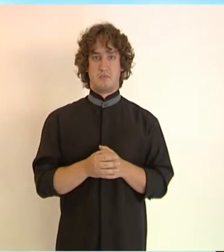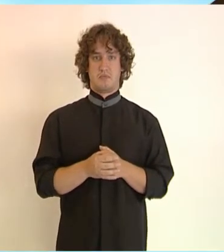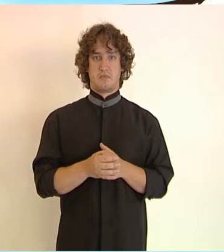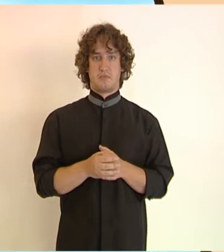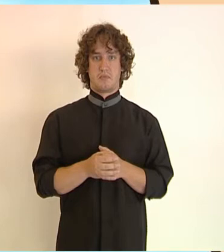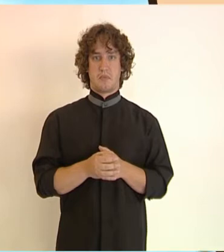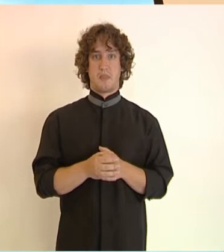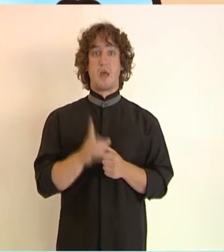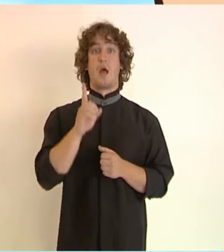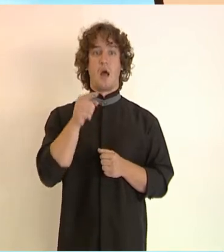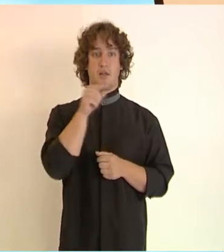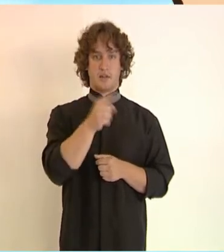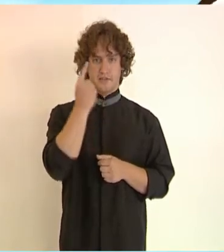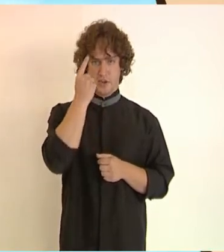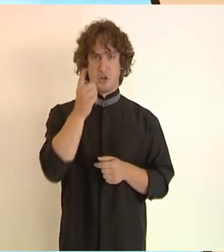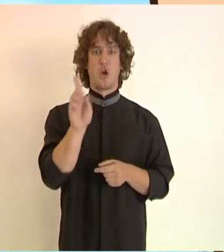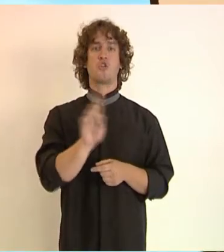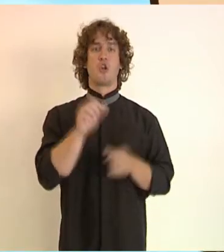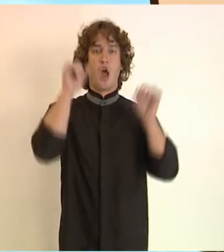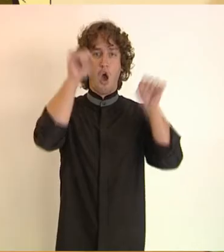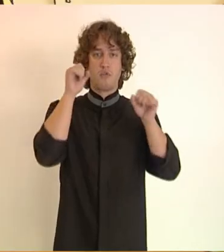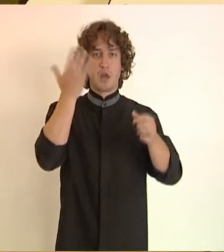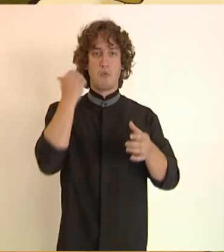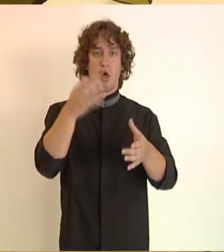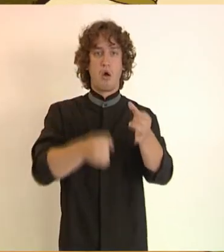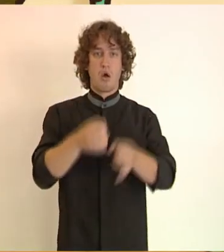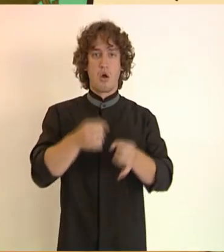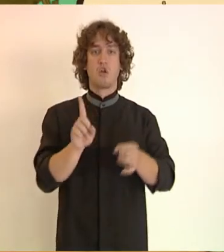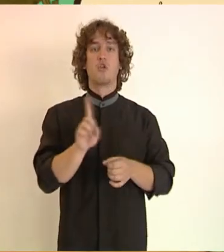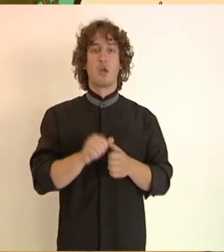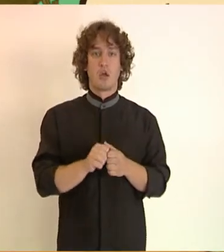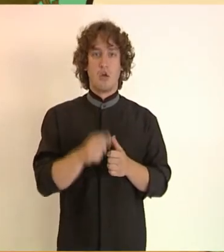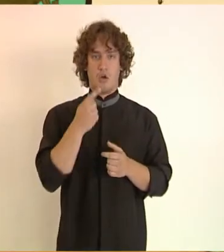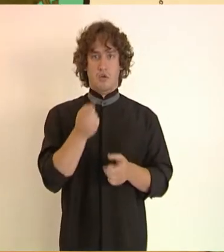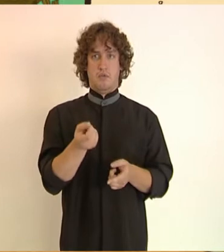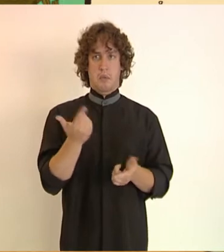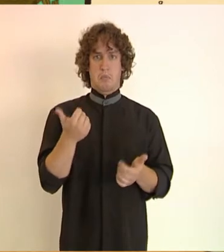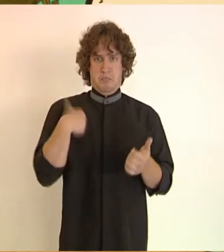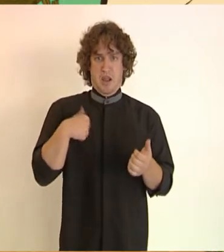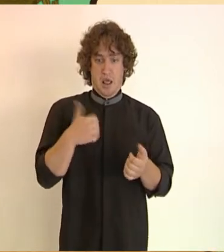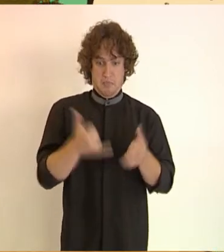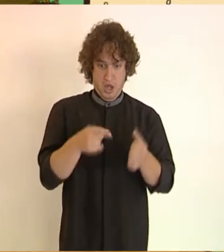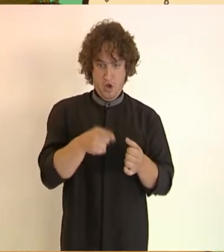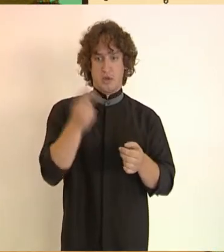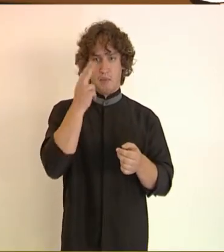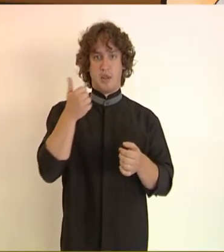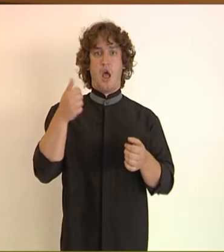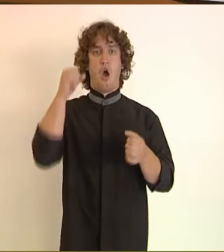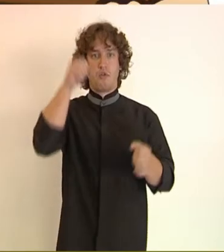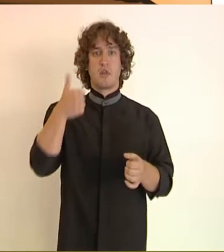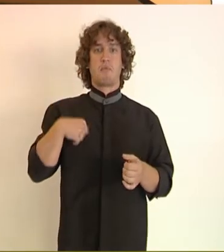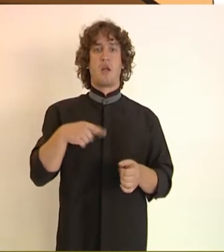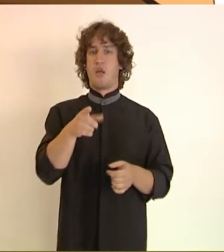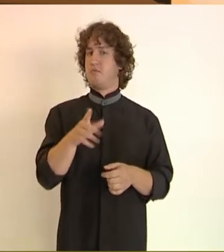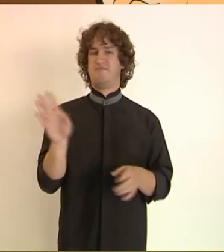A či vieš, z ktorých oviec piješ mlieko? Však biele je, tak z bielých. A